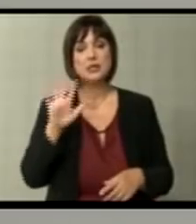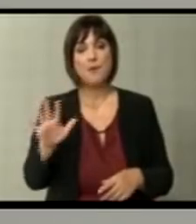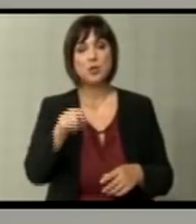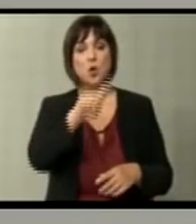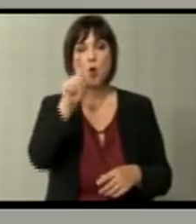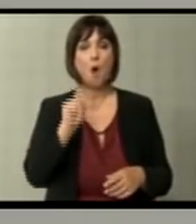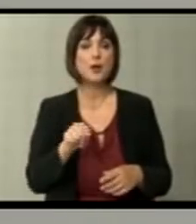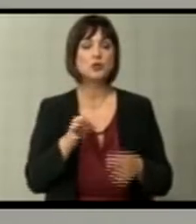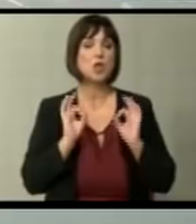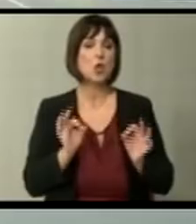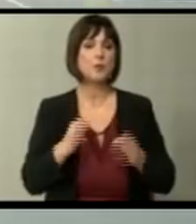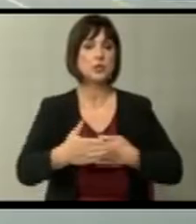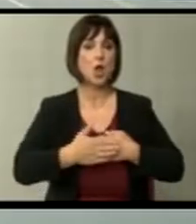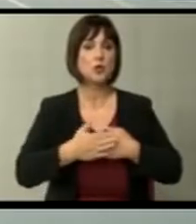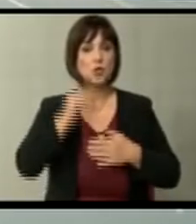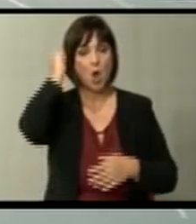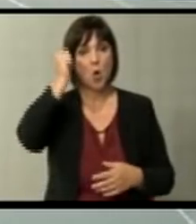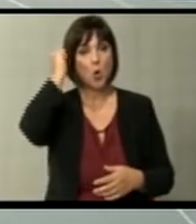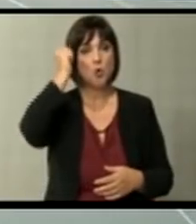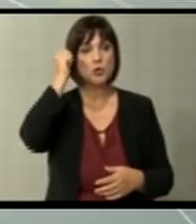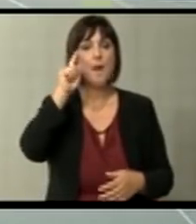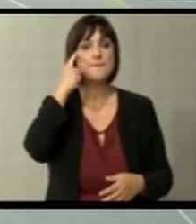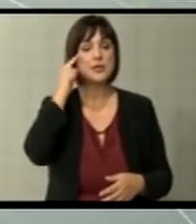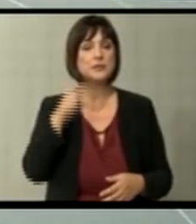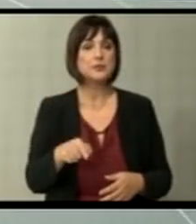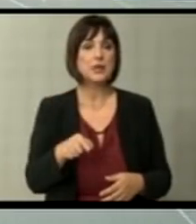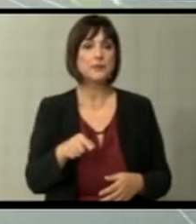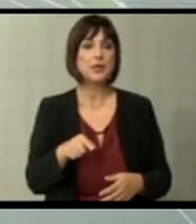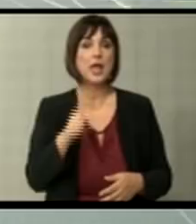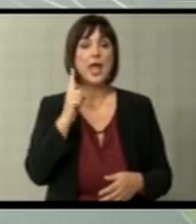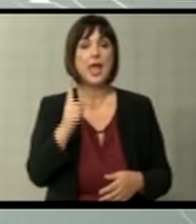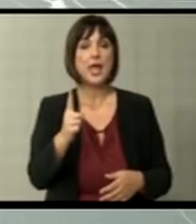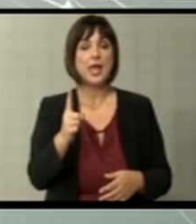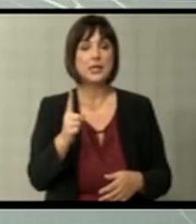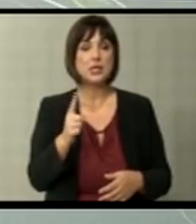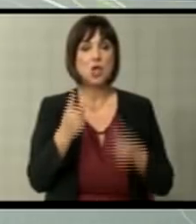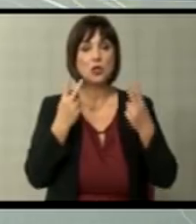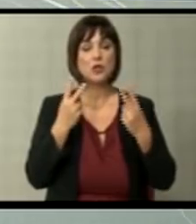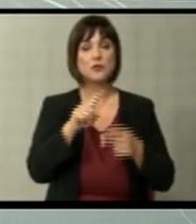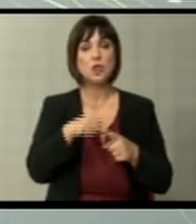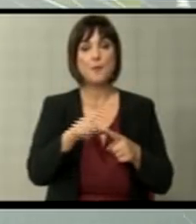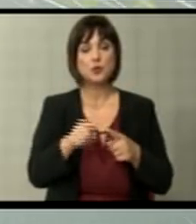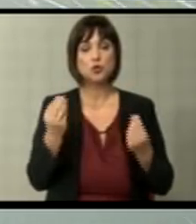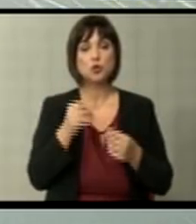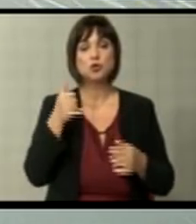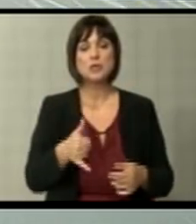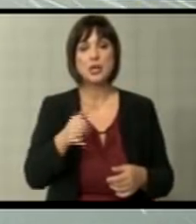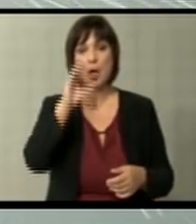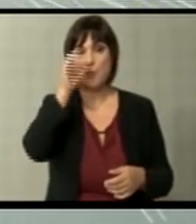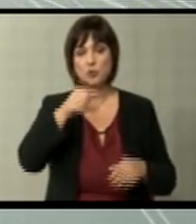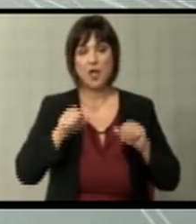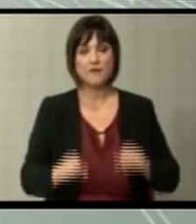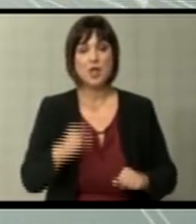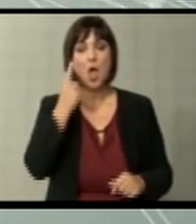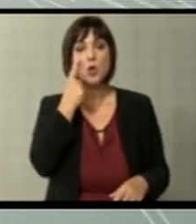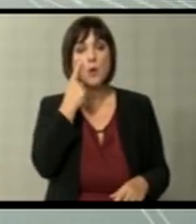тука е прашањето на нормализација на односите со Косово. Мислам дека, една од ключните причини зашто сега е бидеќи Бугарската влада